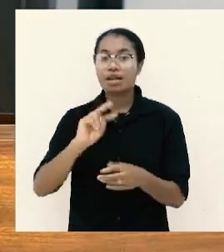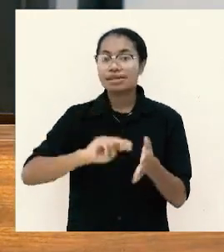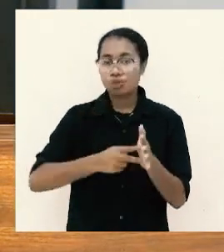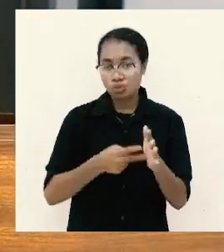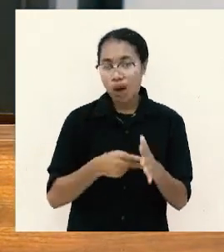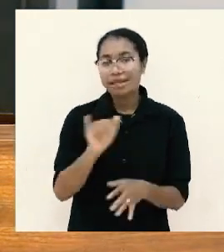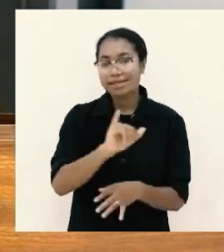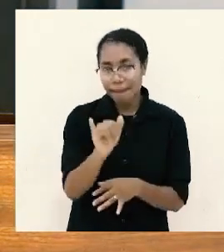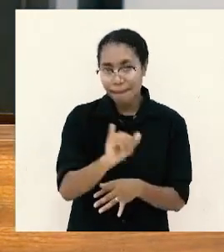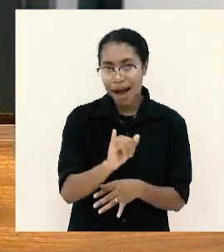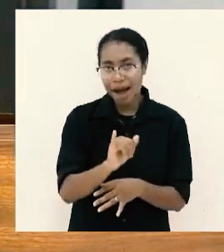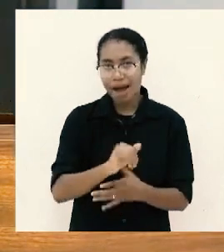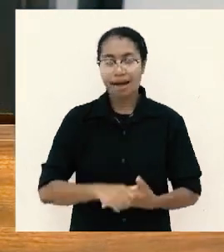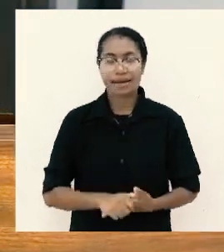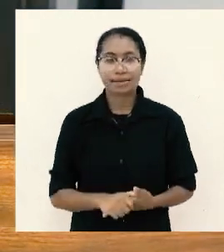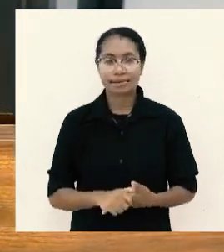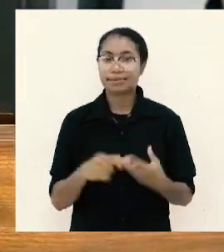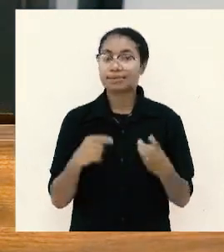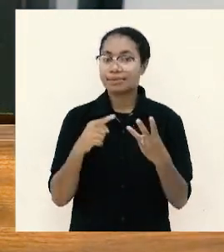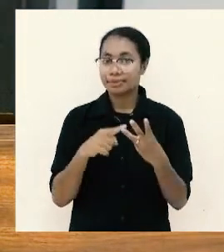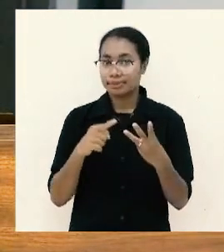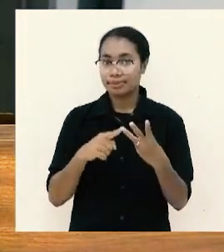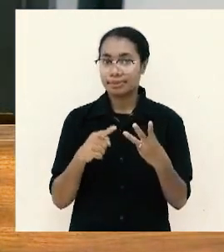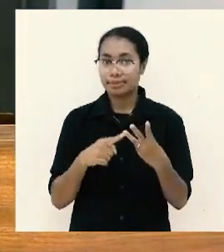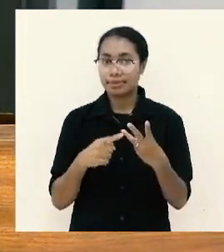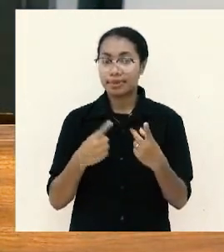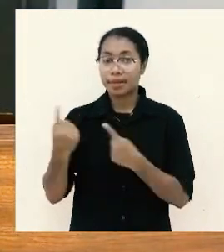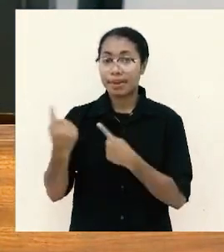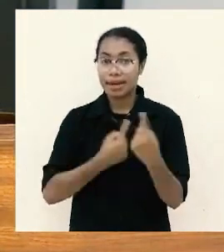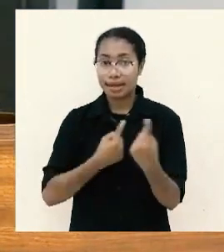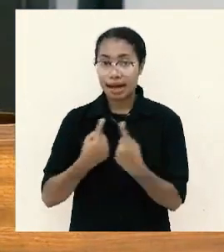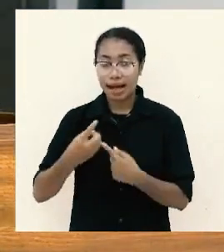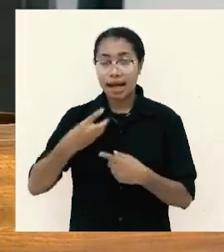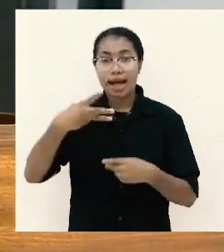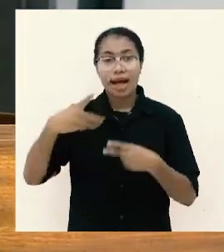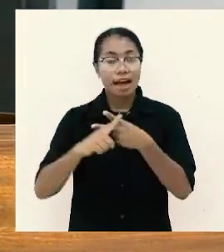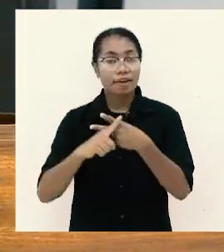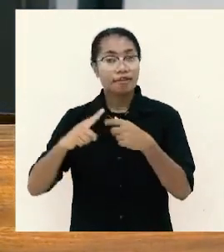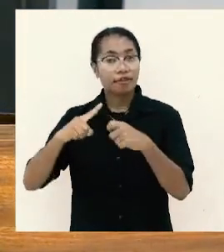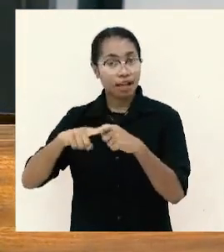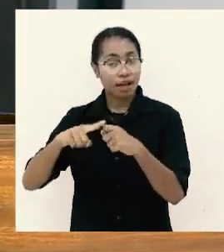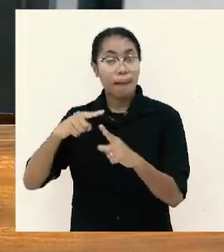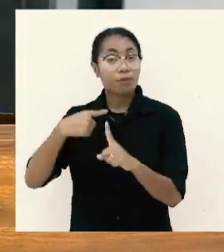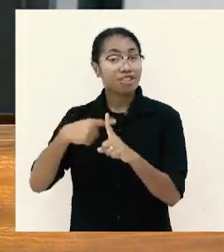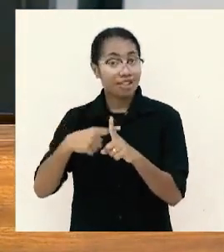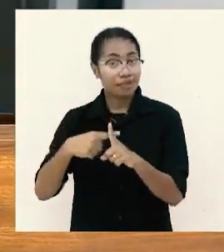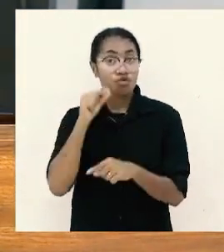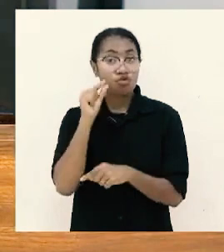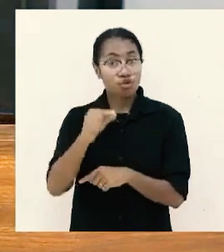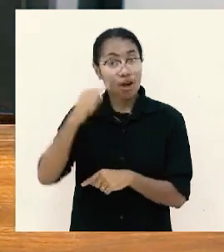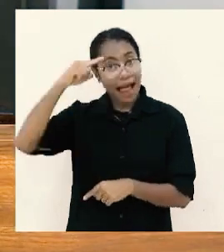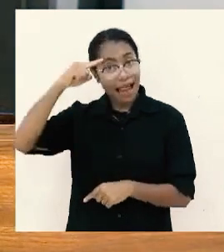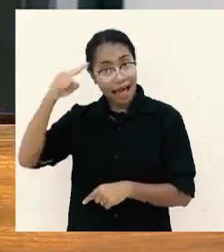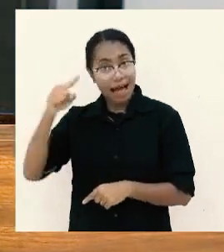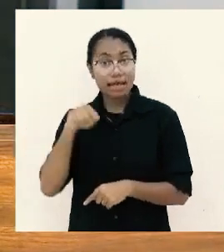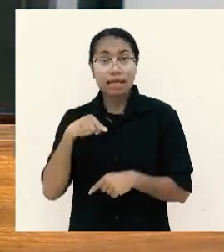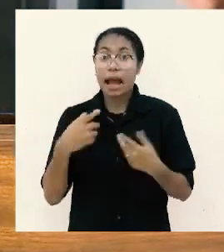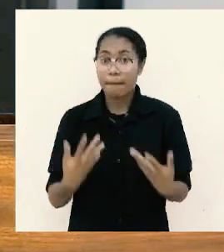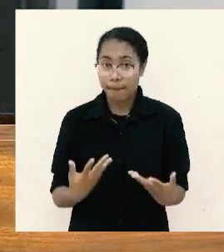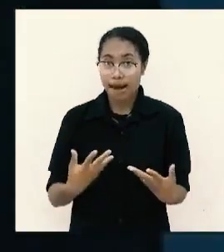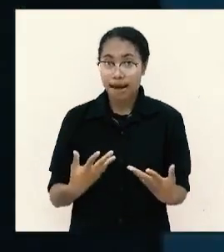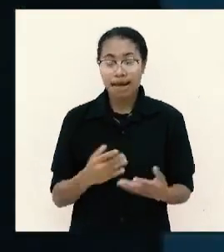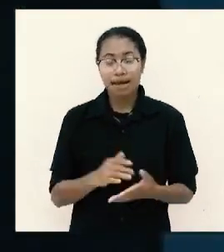Lalu yang ketiga itu mendatangkan efek positif bagi Allah karena hal itu dikatakan sebagai